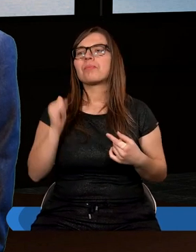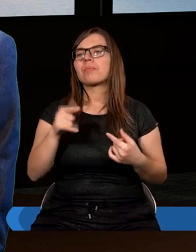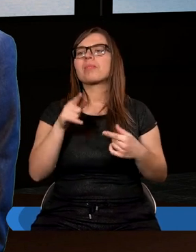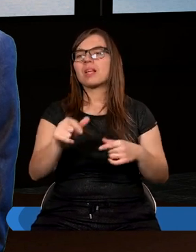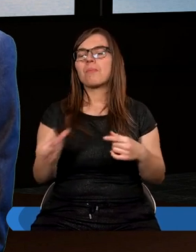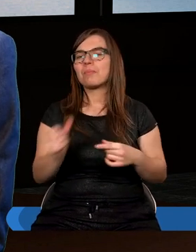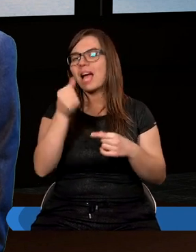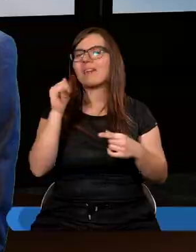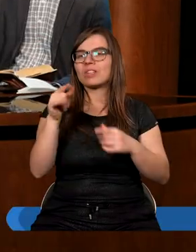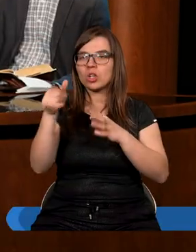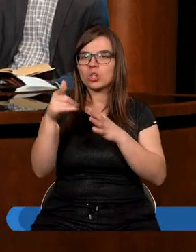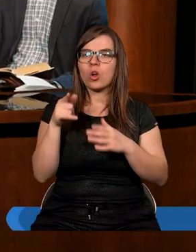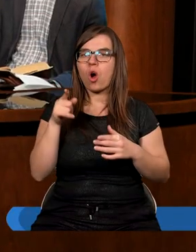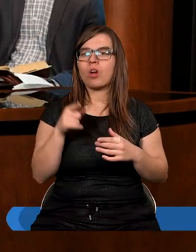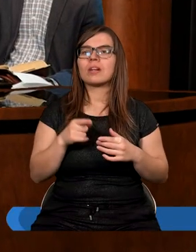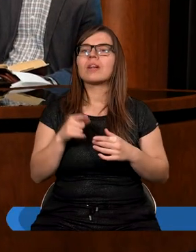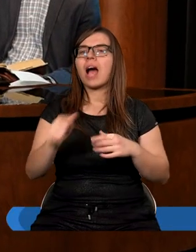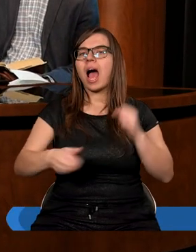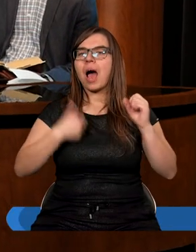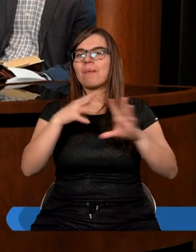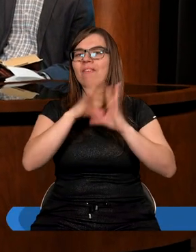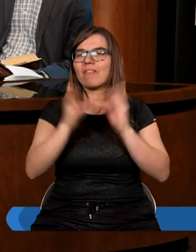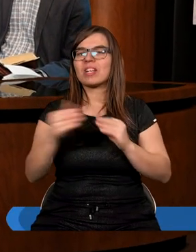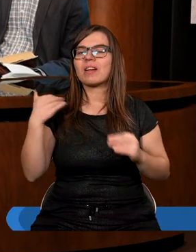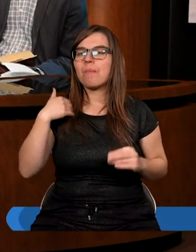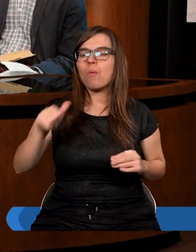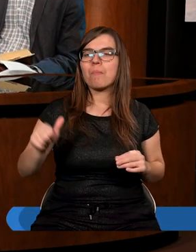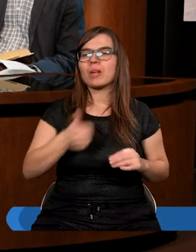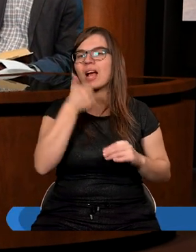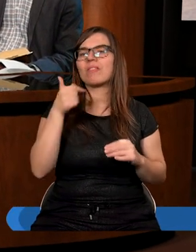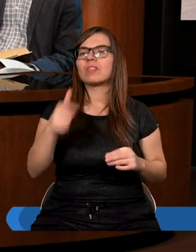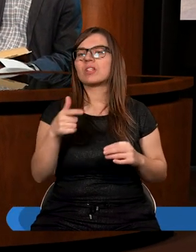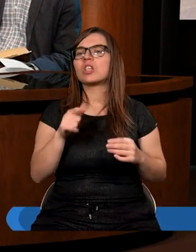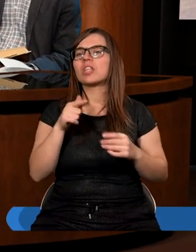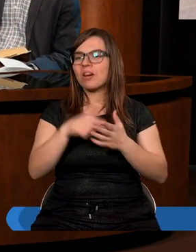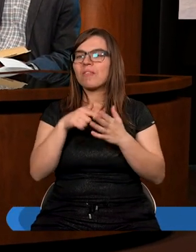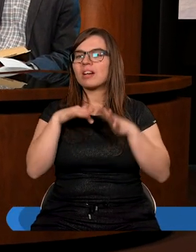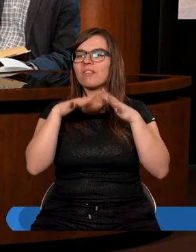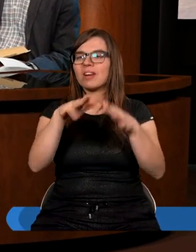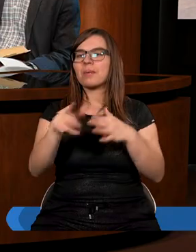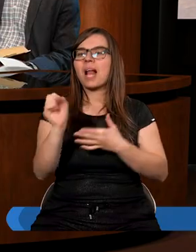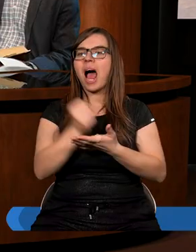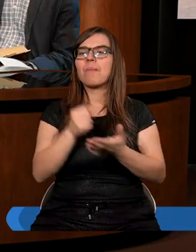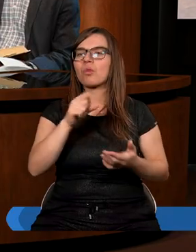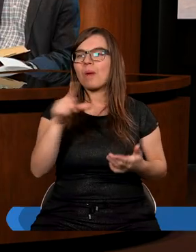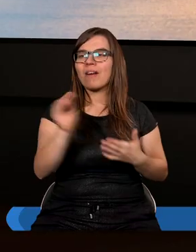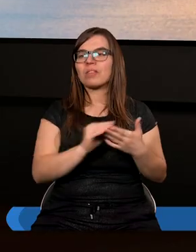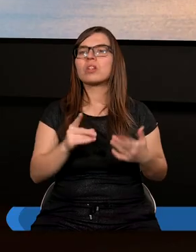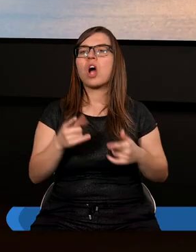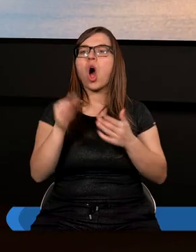wszystkim był pierwszy. Aby we wszystkim był pierwszy. Jak pięknie ujął to apostoł Paweł, tak naprawdę